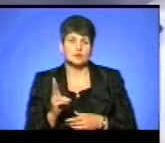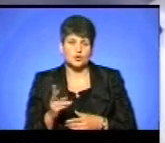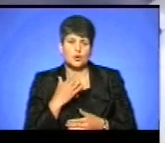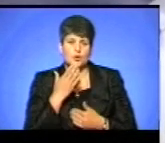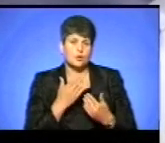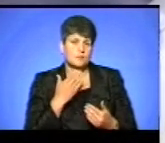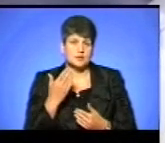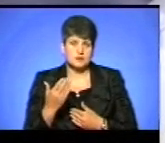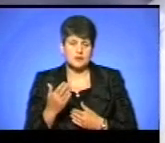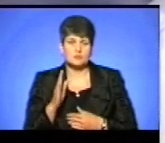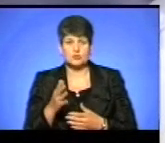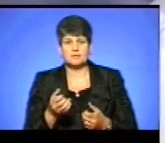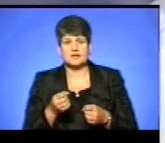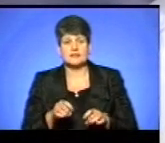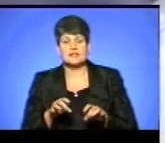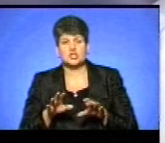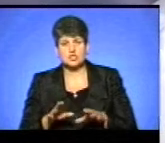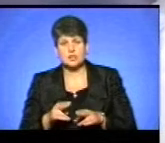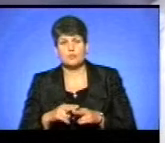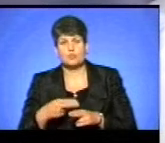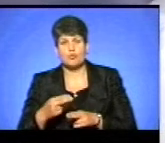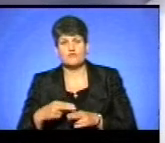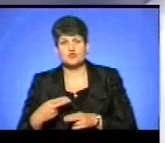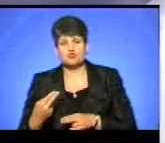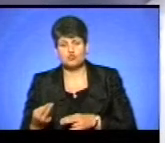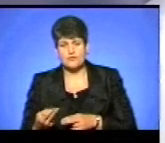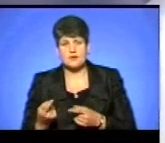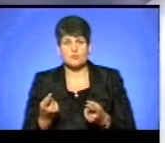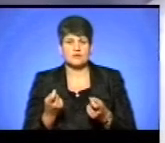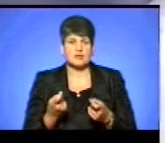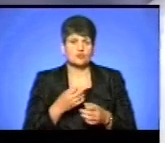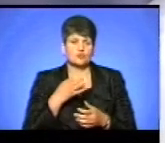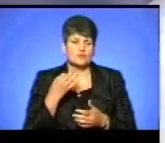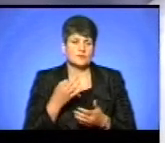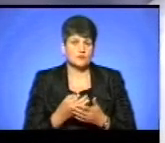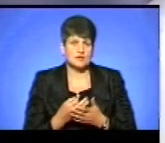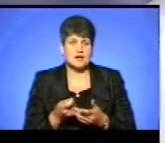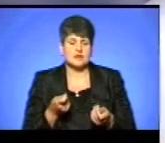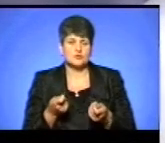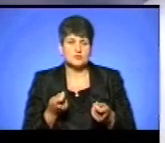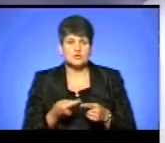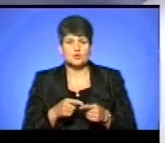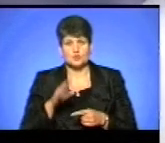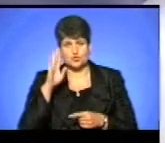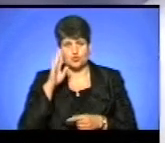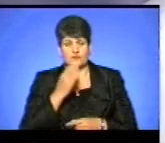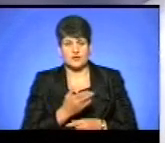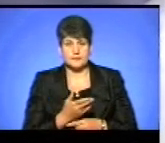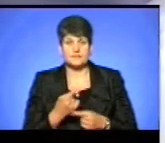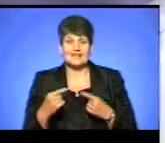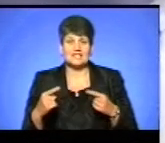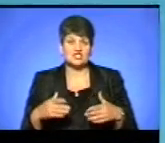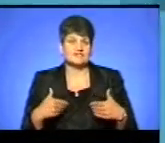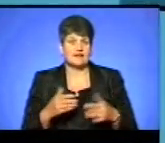опитали. Відповідно, буде прийнято рішення по відшкодуванню чи притягненню до адміністративної відповідальності цього чоловіка. Інших